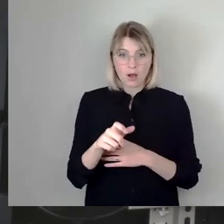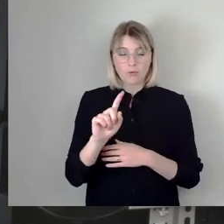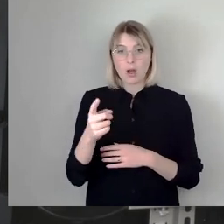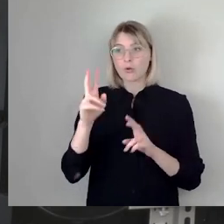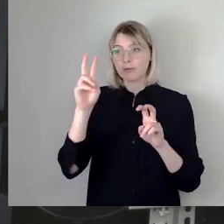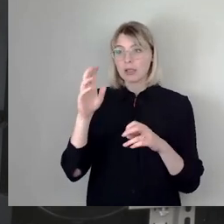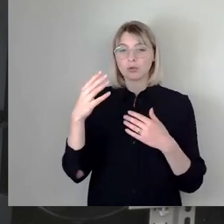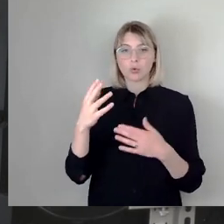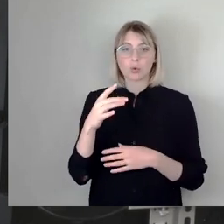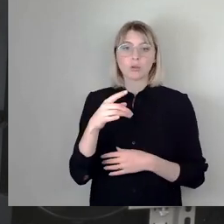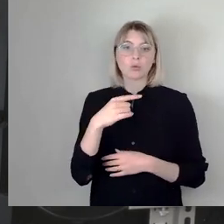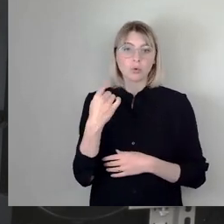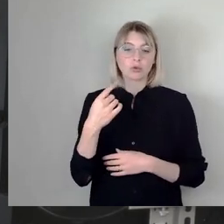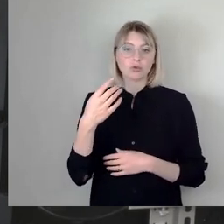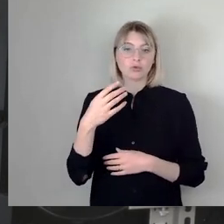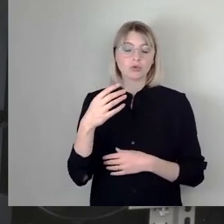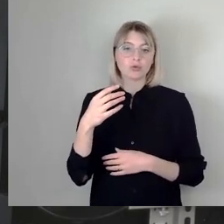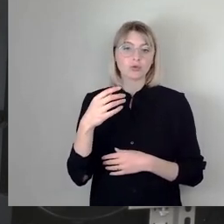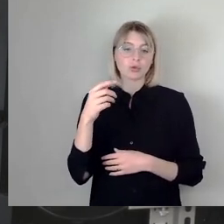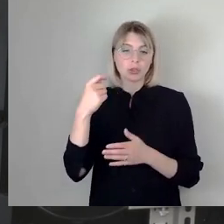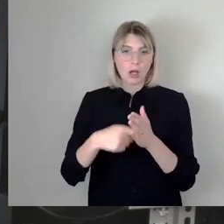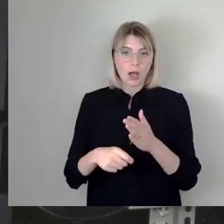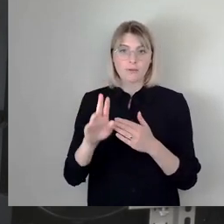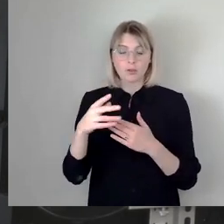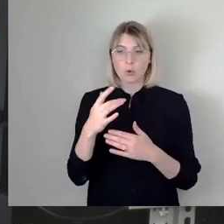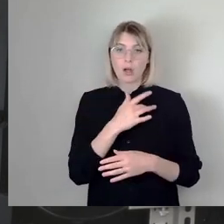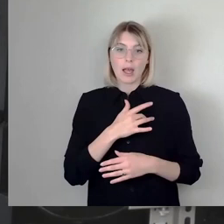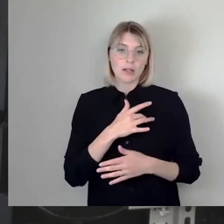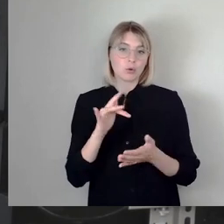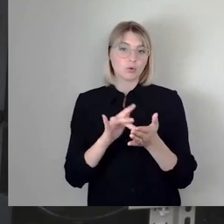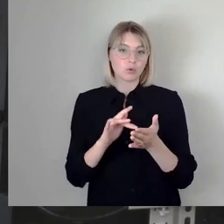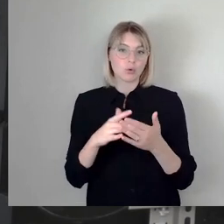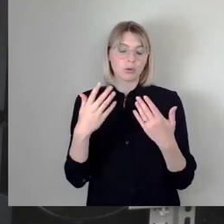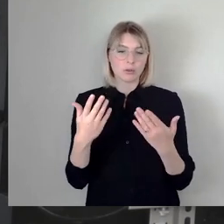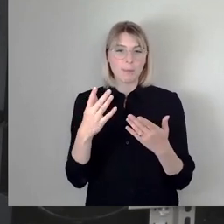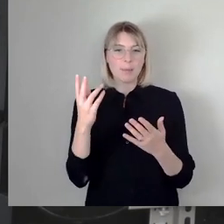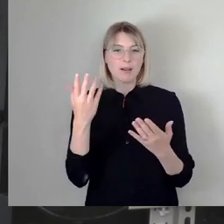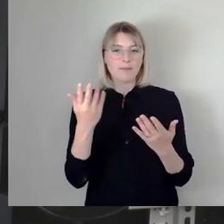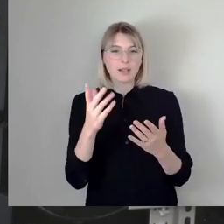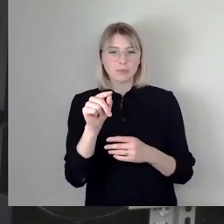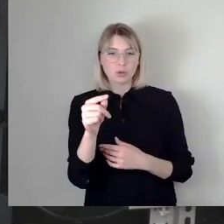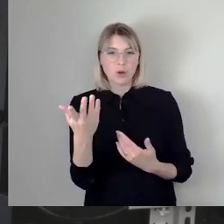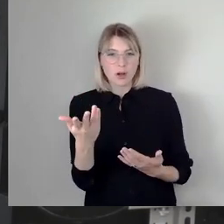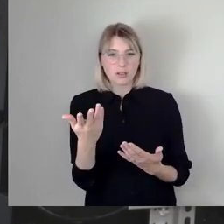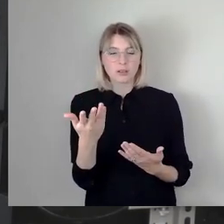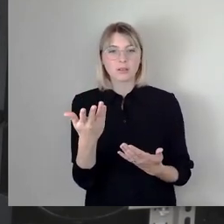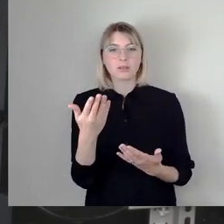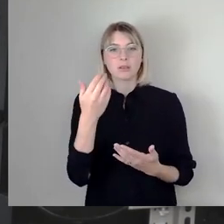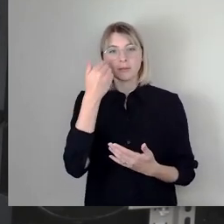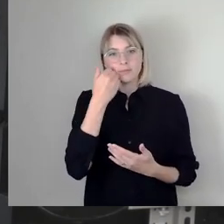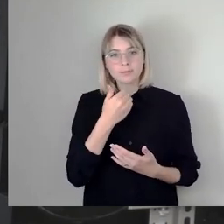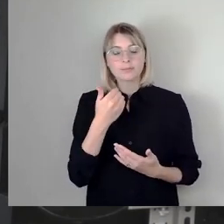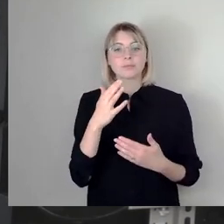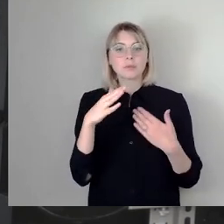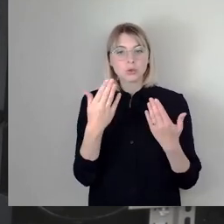dies vornehmlich aus religiösen Gründen. Sagen wir doch, was ist und benennen wir doch Ross und Reiter.